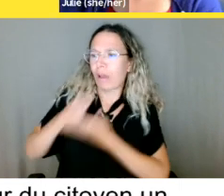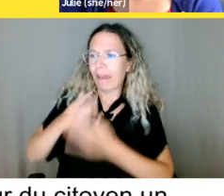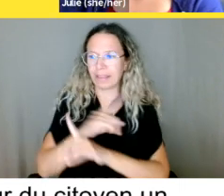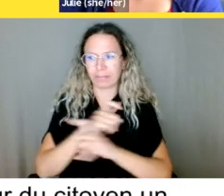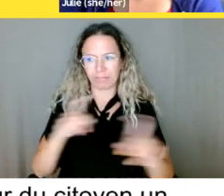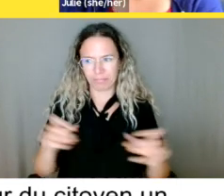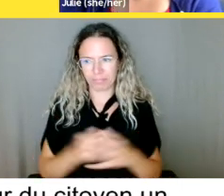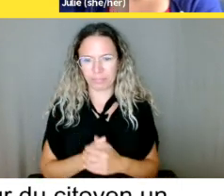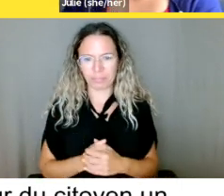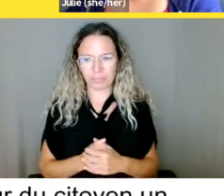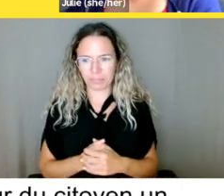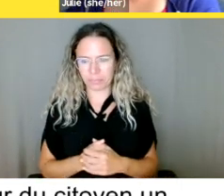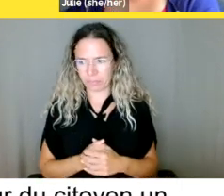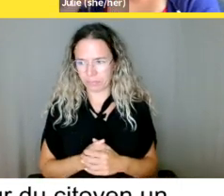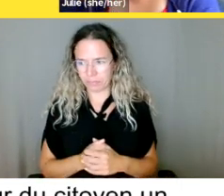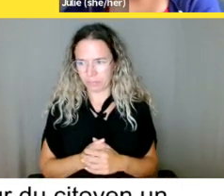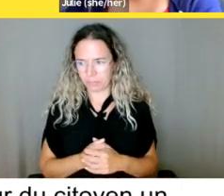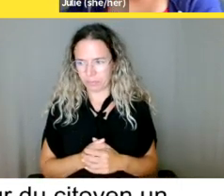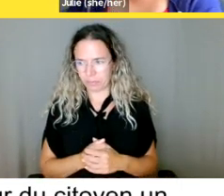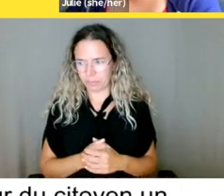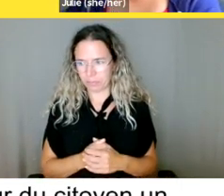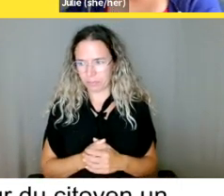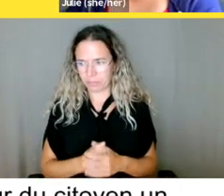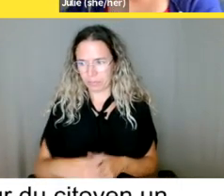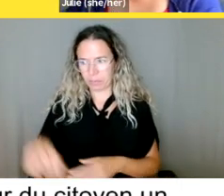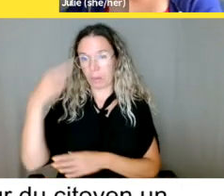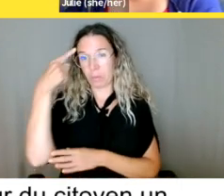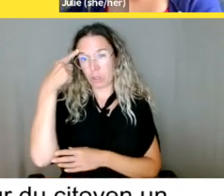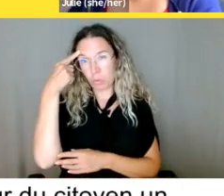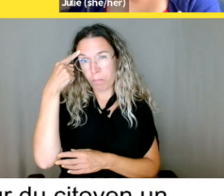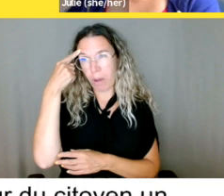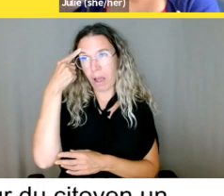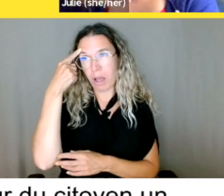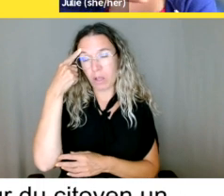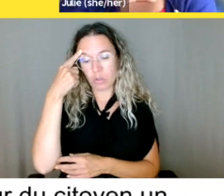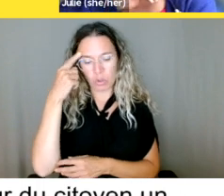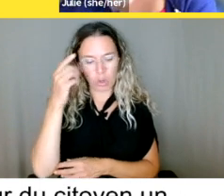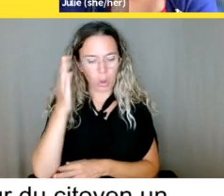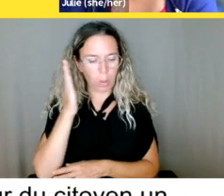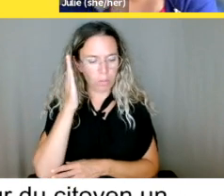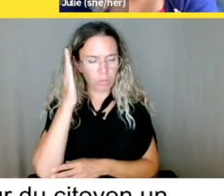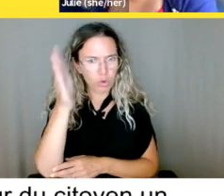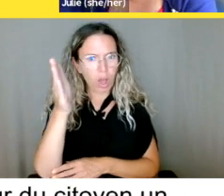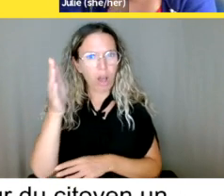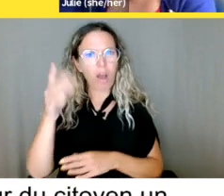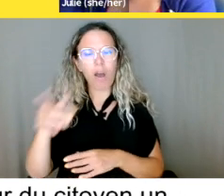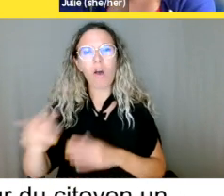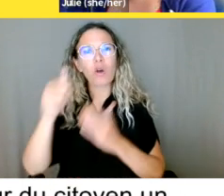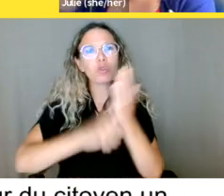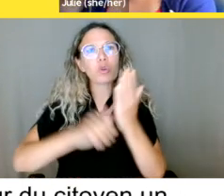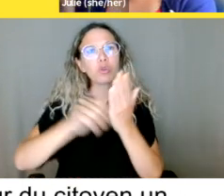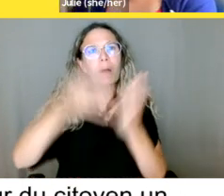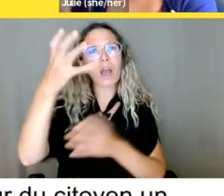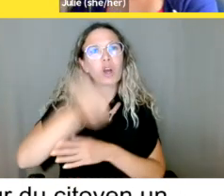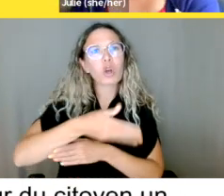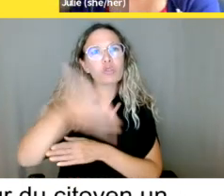tard dans le document que vous allez recevoir ou que vous avez déjà reçu, le document Word avec les informations qui sont incluses sur les